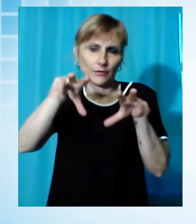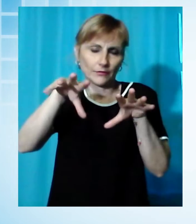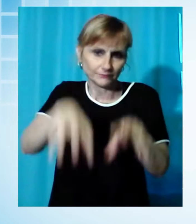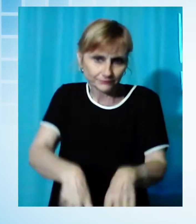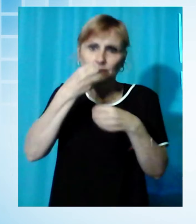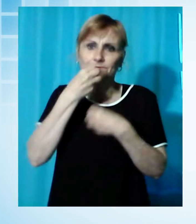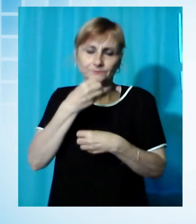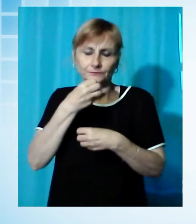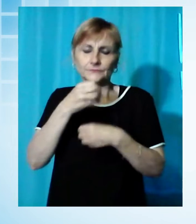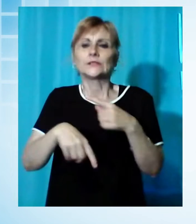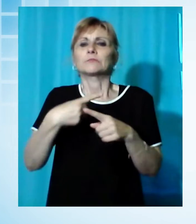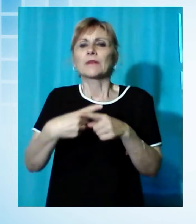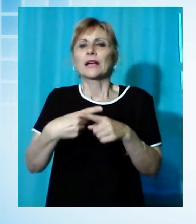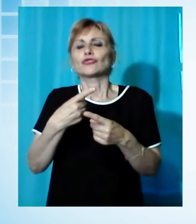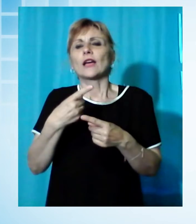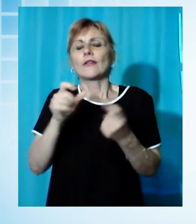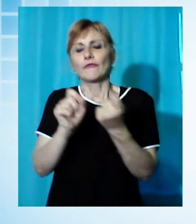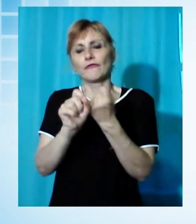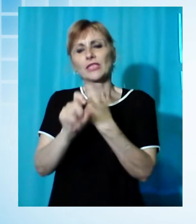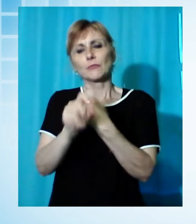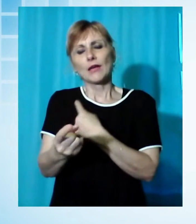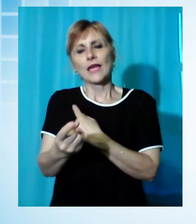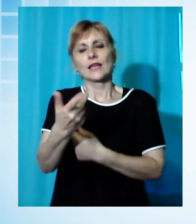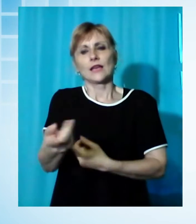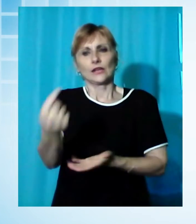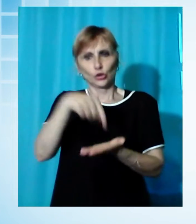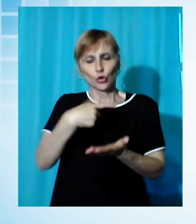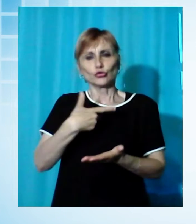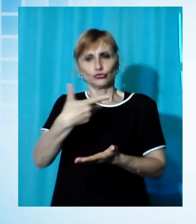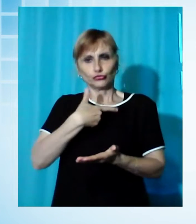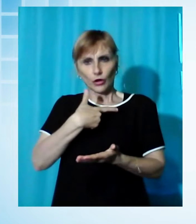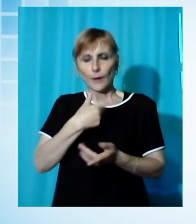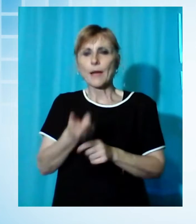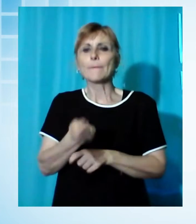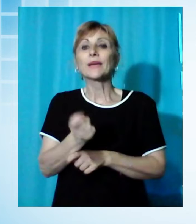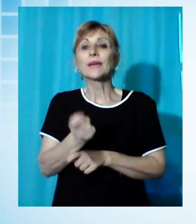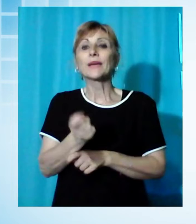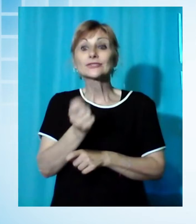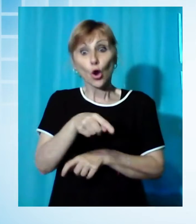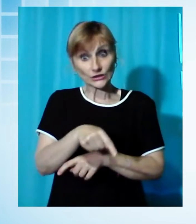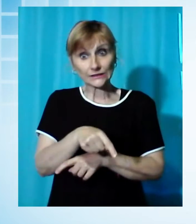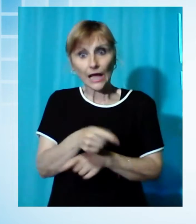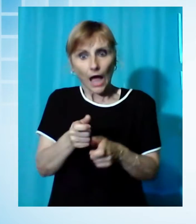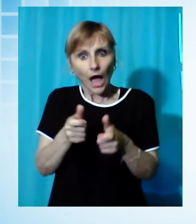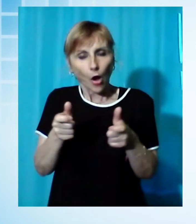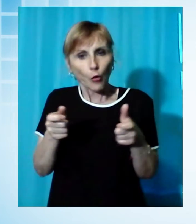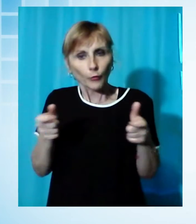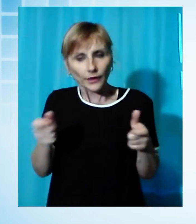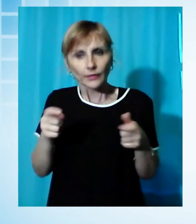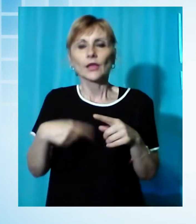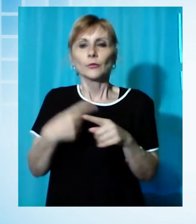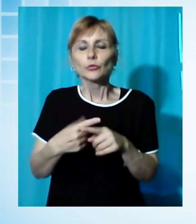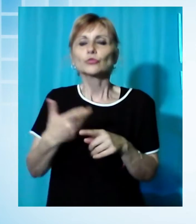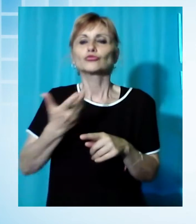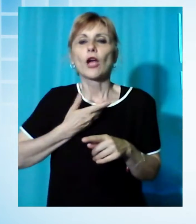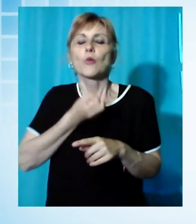territori, cioè il feedback di ritorno, è quello che la pescosità è incrementata ma soprattutto che è tornata a esserci una buona